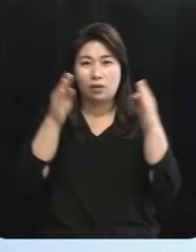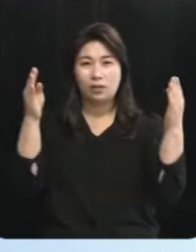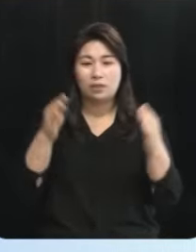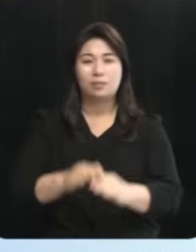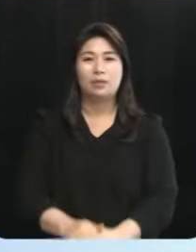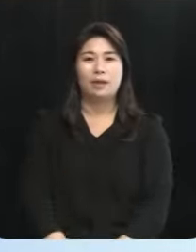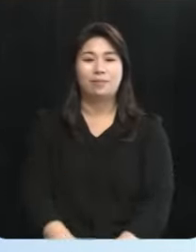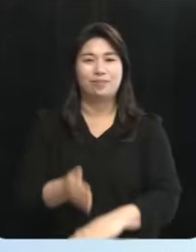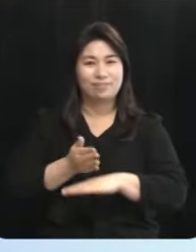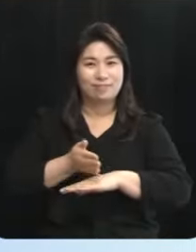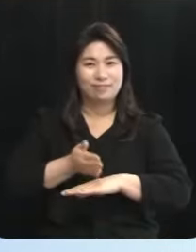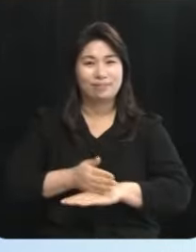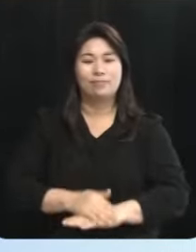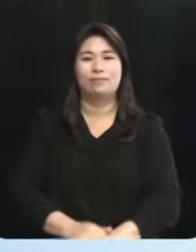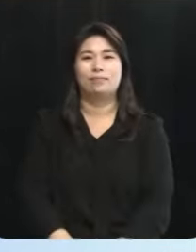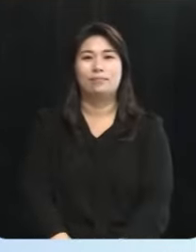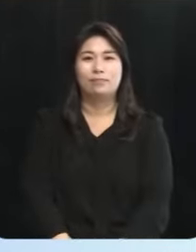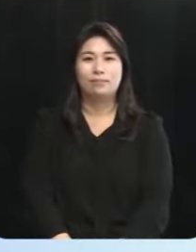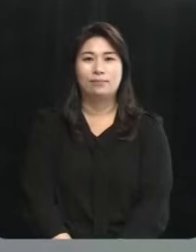감사합니다